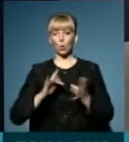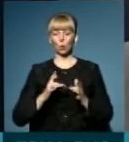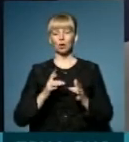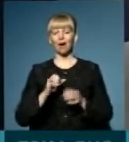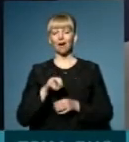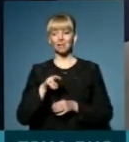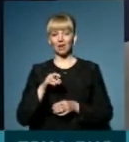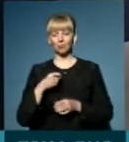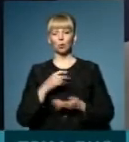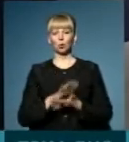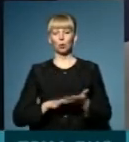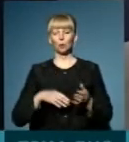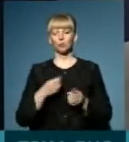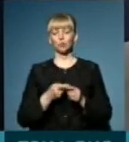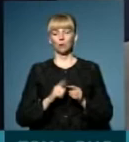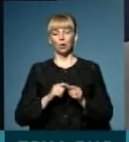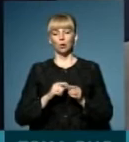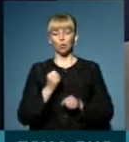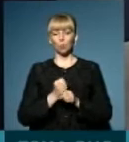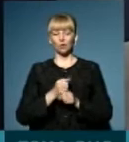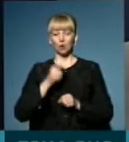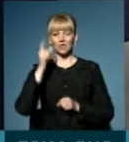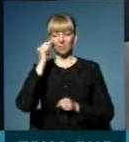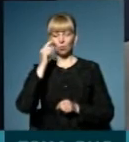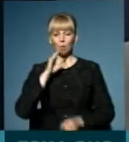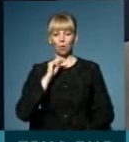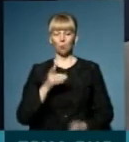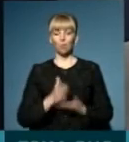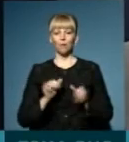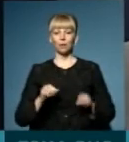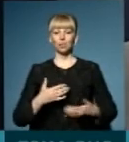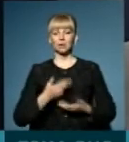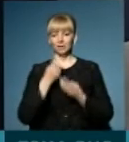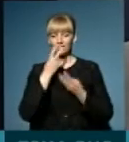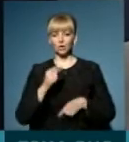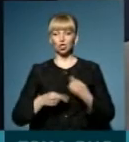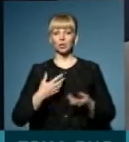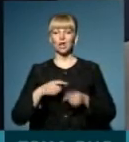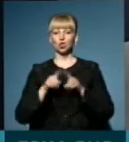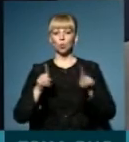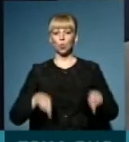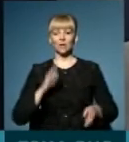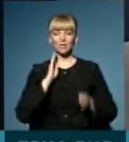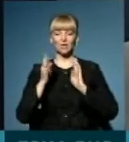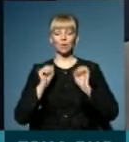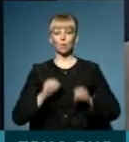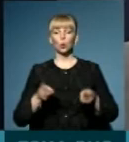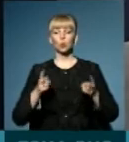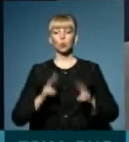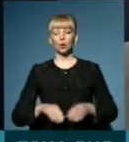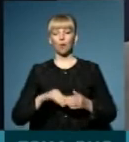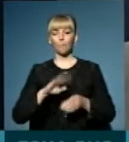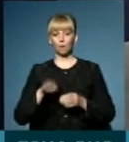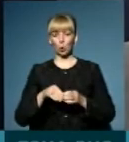10 хвилин ми продовжимо свою роботу у цифровому мовленні. Також ви маєте можливість нас дивитися через нашу сторінку в Фейсбуці та можете залишити під